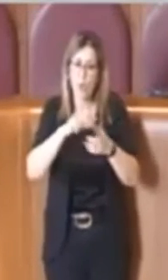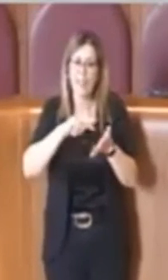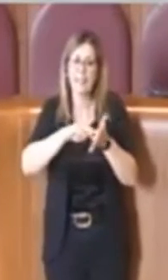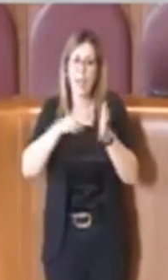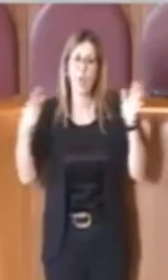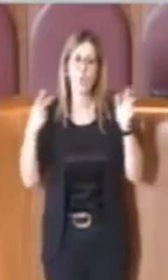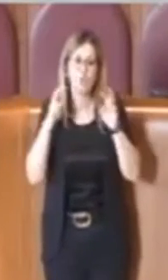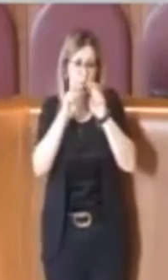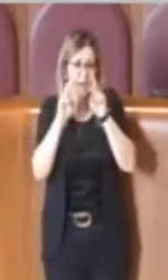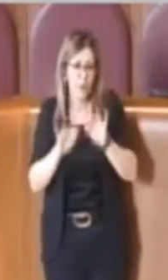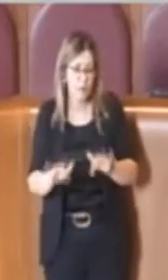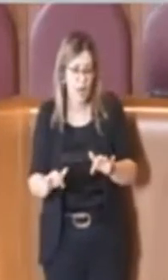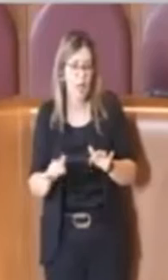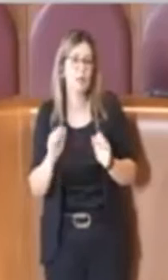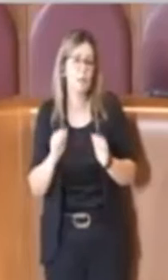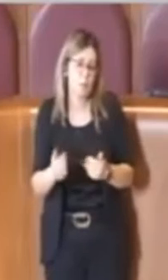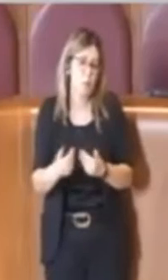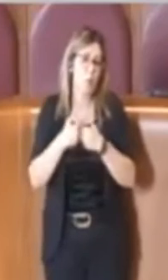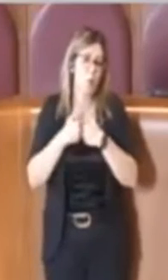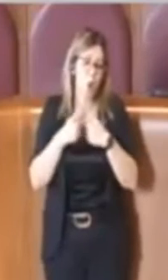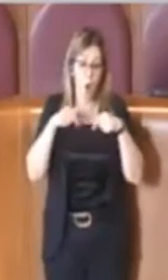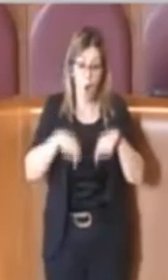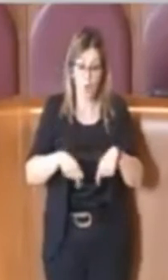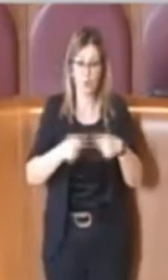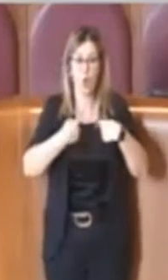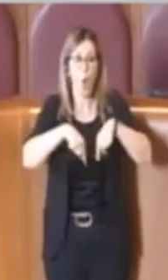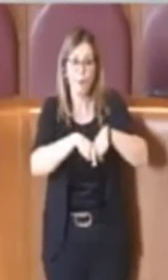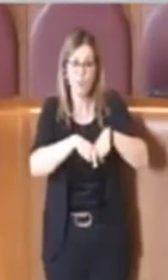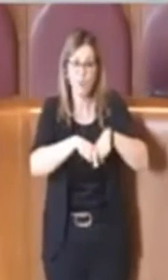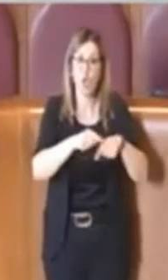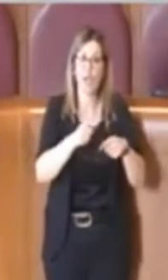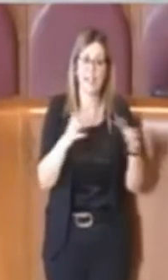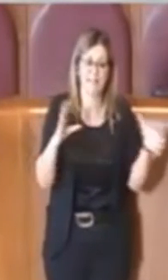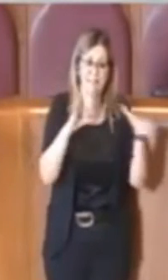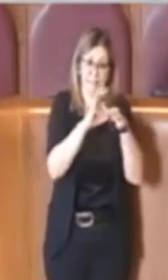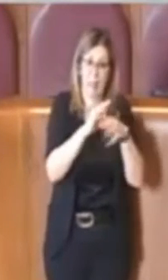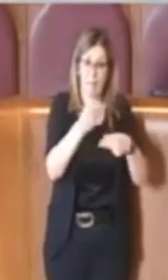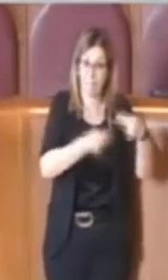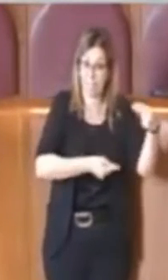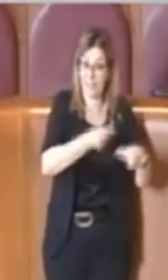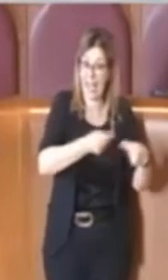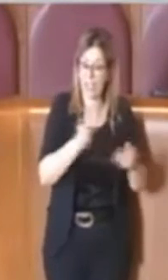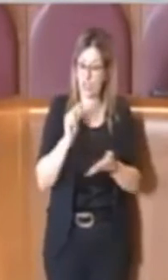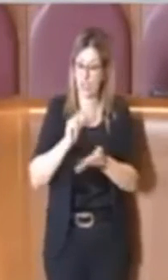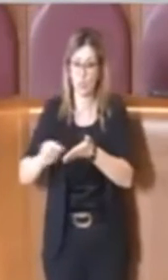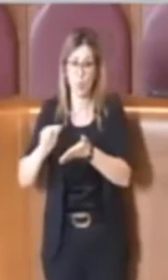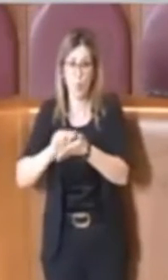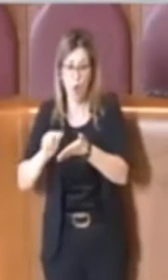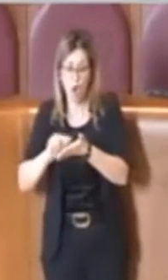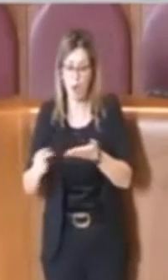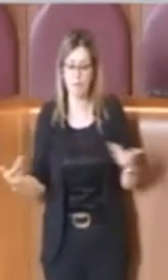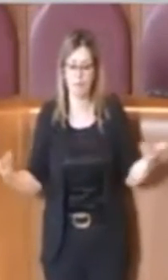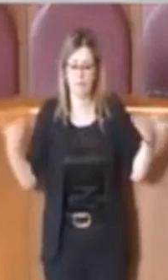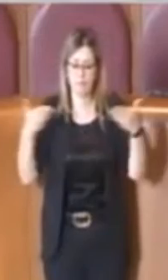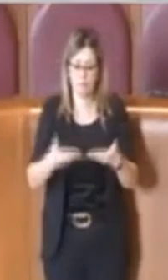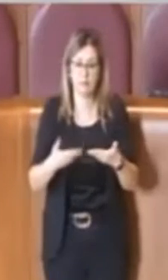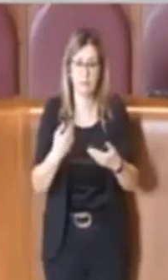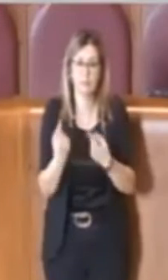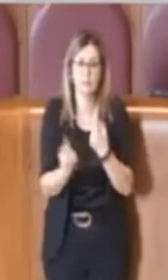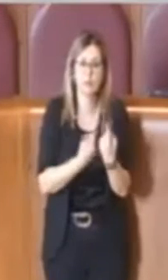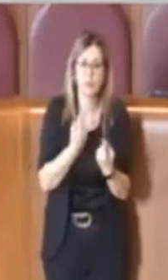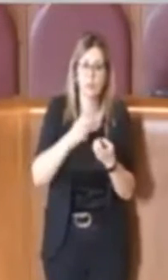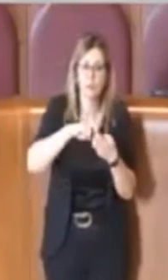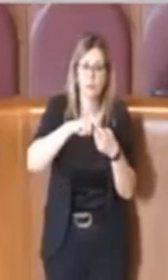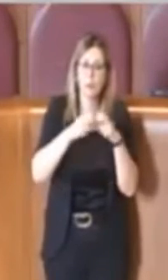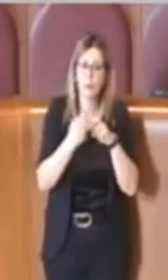Oggi abbiamo fatto una commissione congiunta bilancio scuola dove sono messe criticità proprio sulla modalità di pagamento della